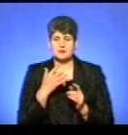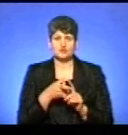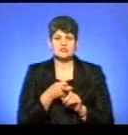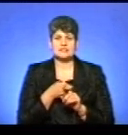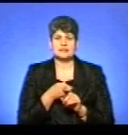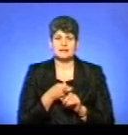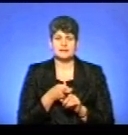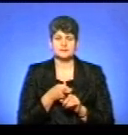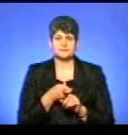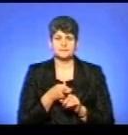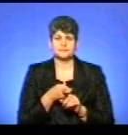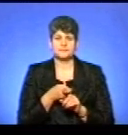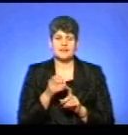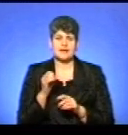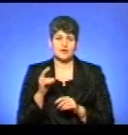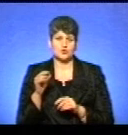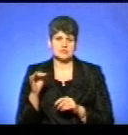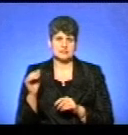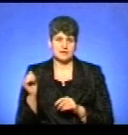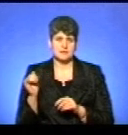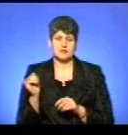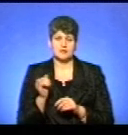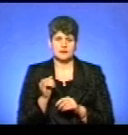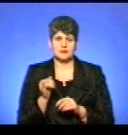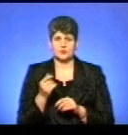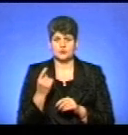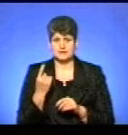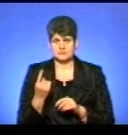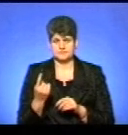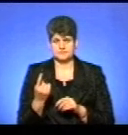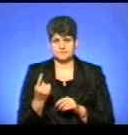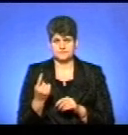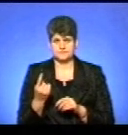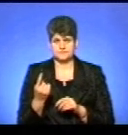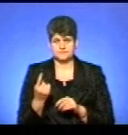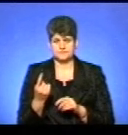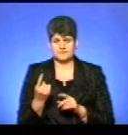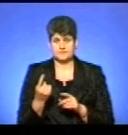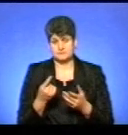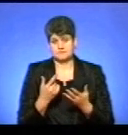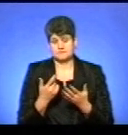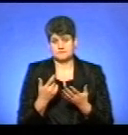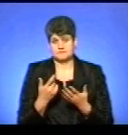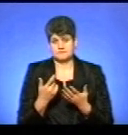компондентів екосистем. І одним із яскравих